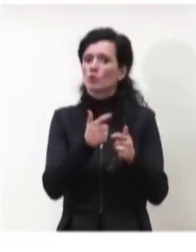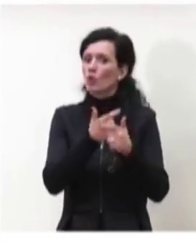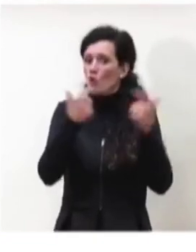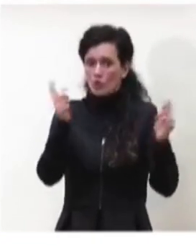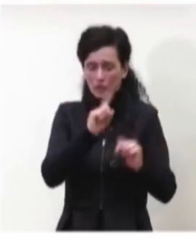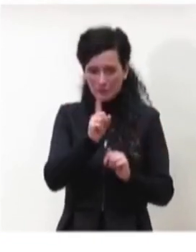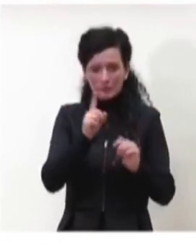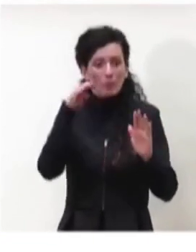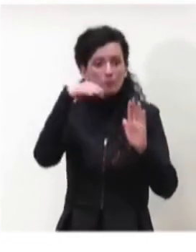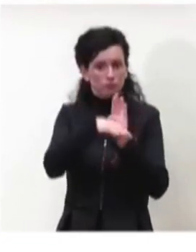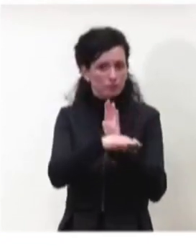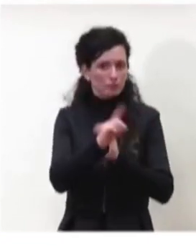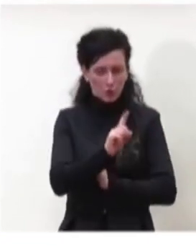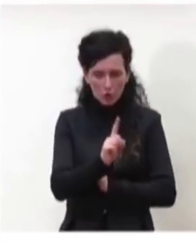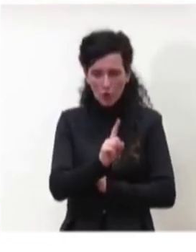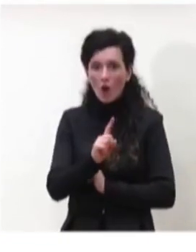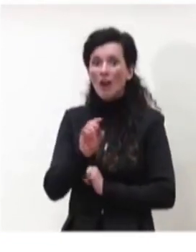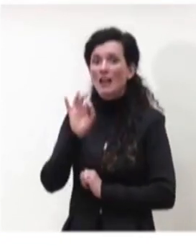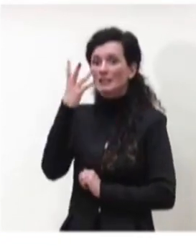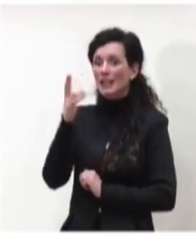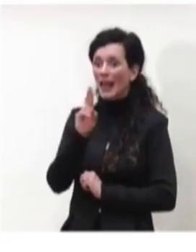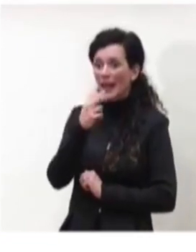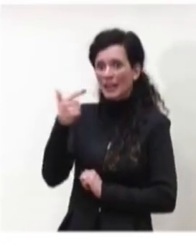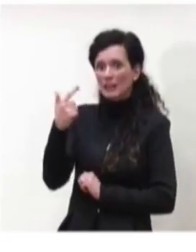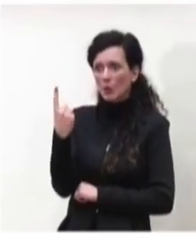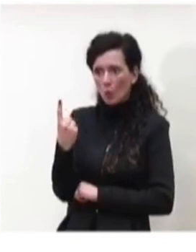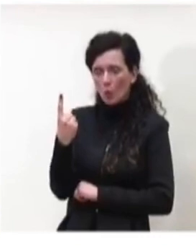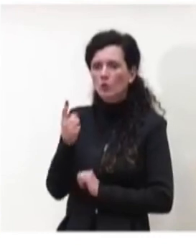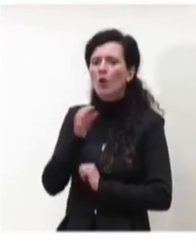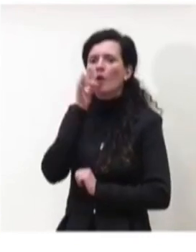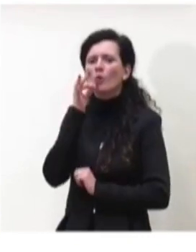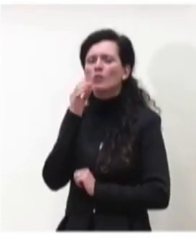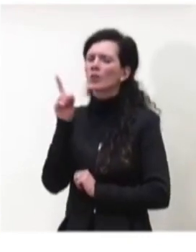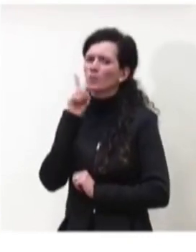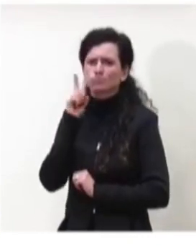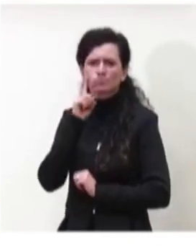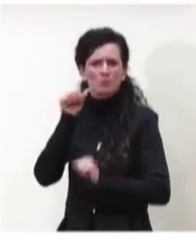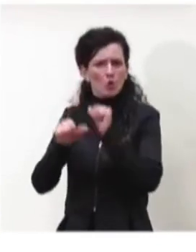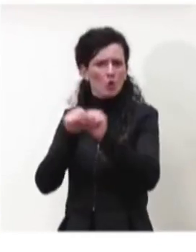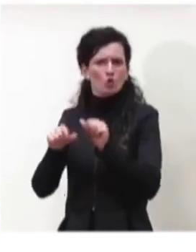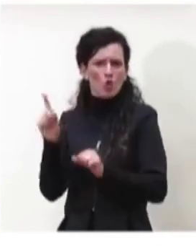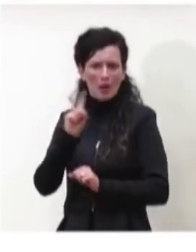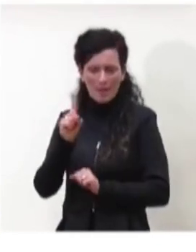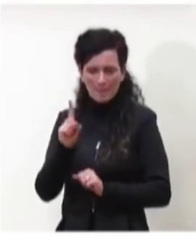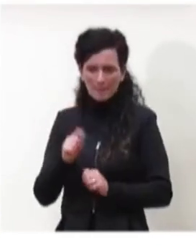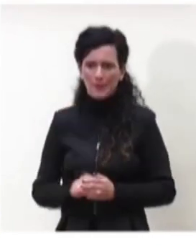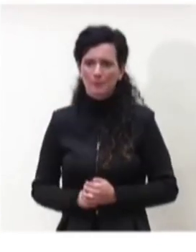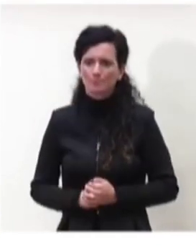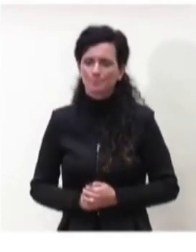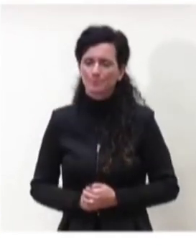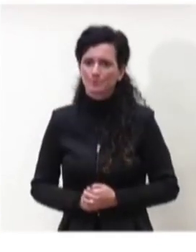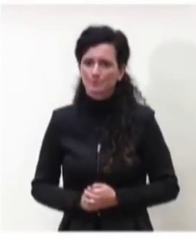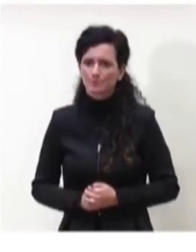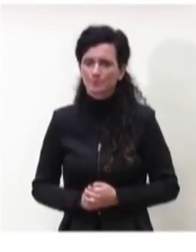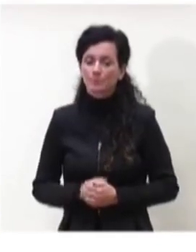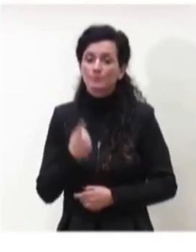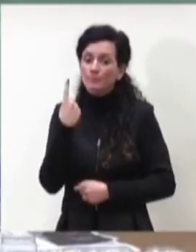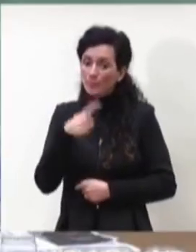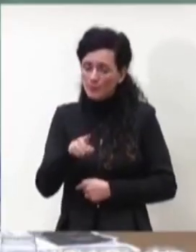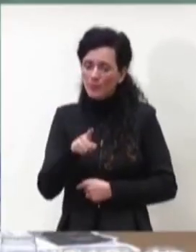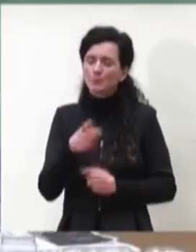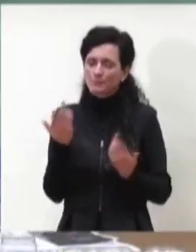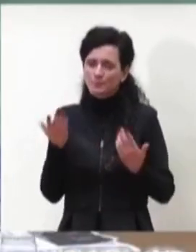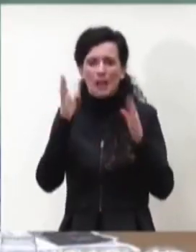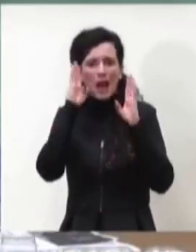uguale a 1 vuol dire che si mantiene invariato. Ovviamente questo è un elemento di grande attenzione,